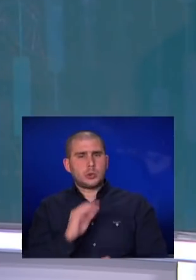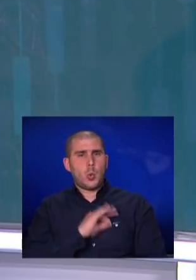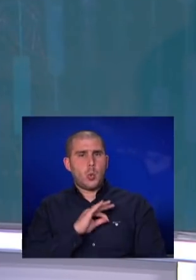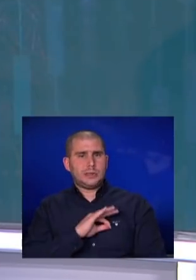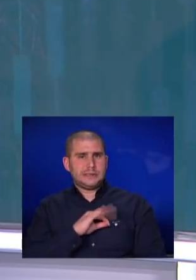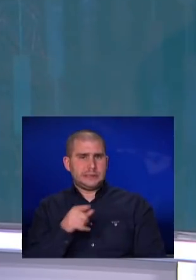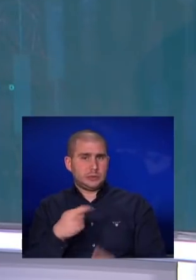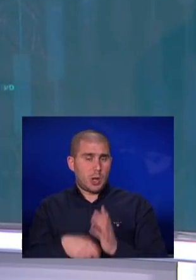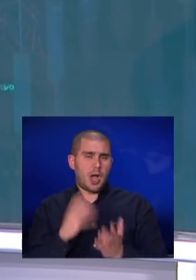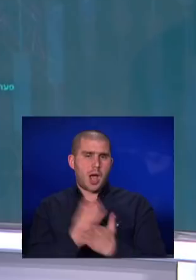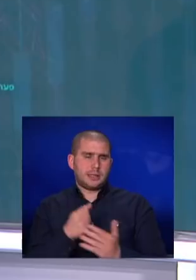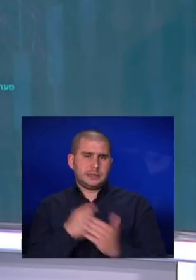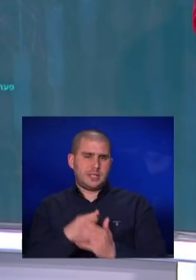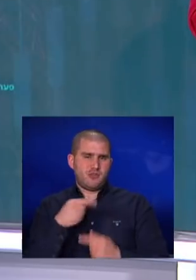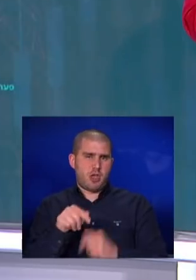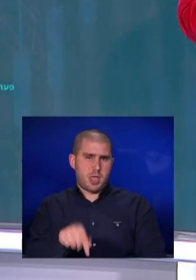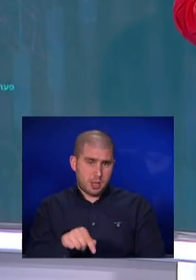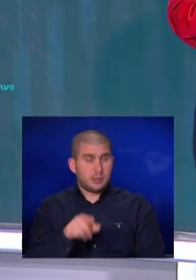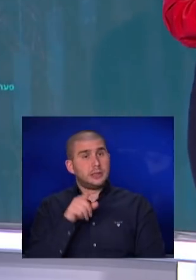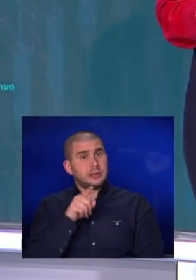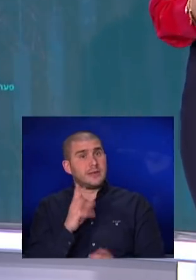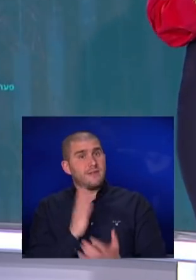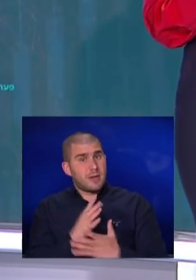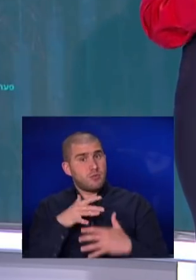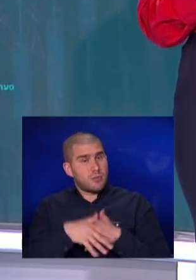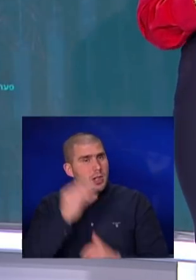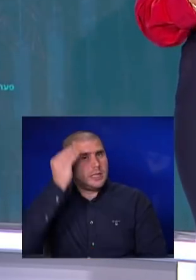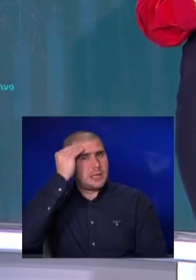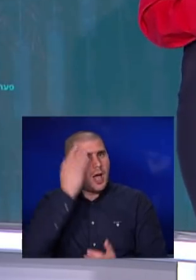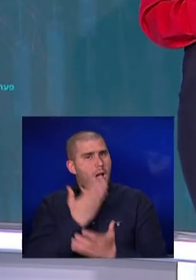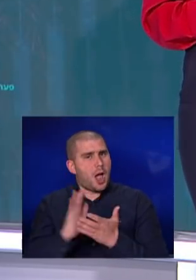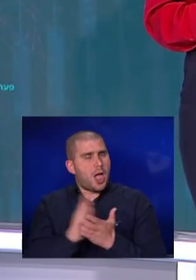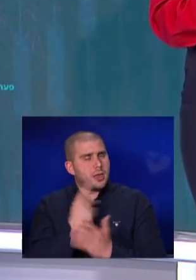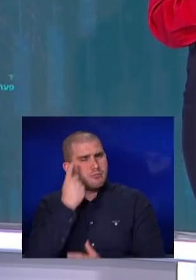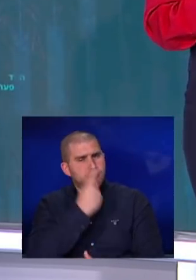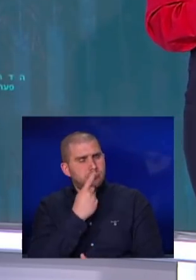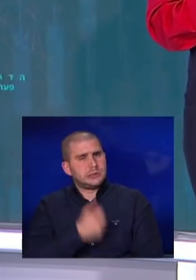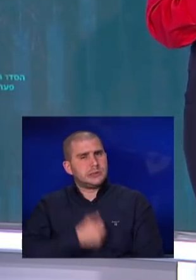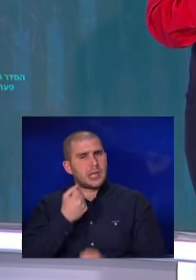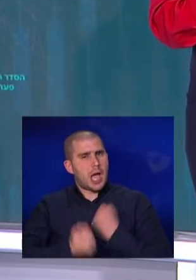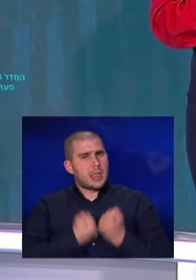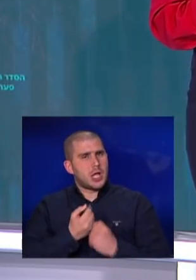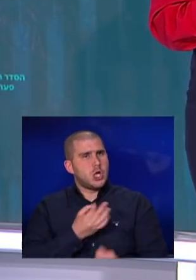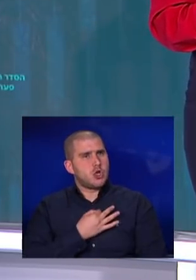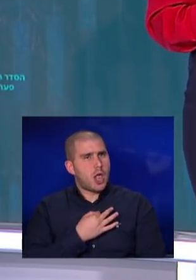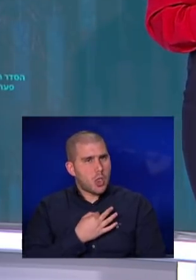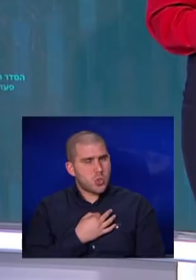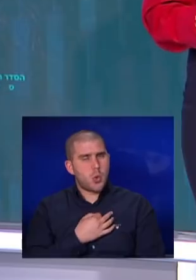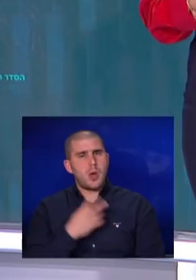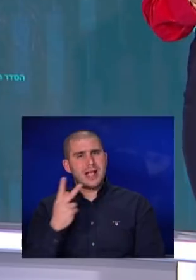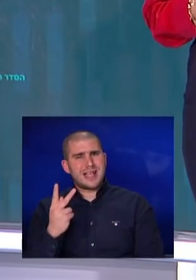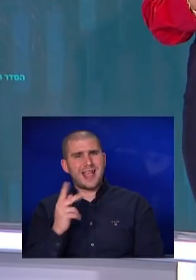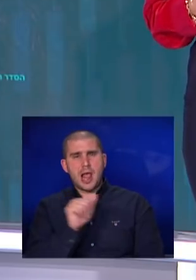צורך עד סוף השנה. וזה כבר גורם לנו להיזכר בהחלטה התמוהה ששרת האנרגיה שלנו, קרין אלער,